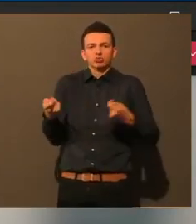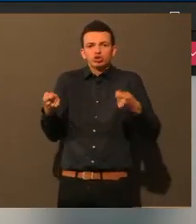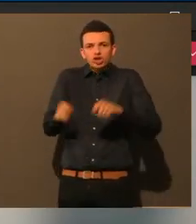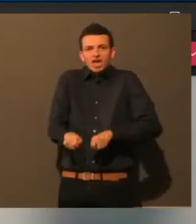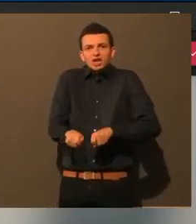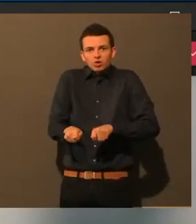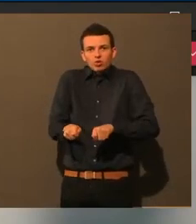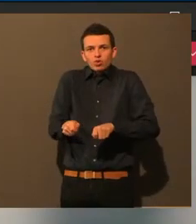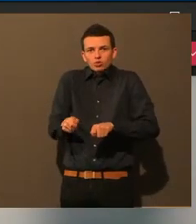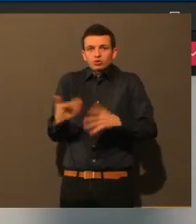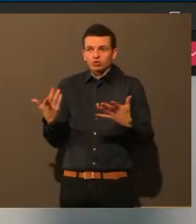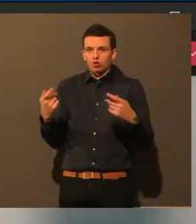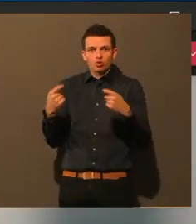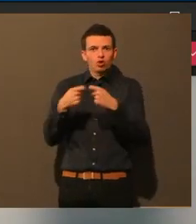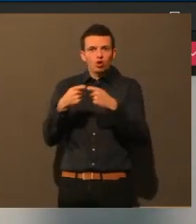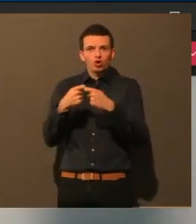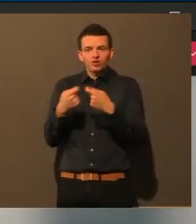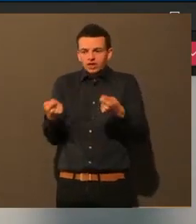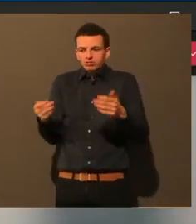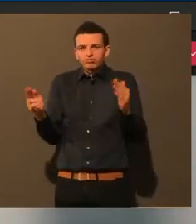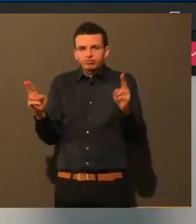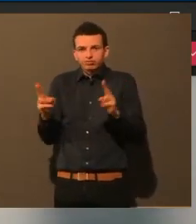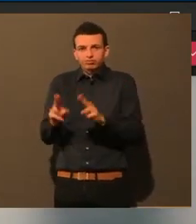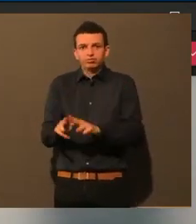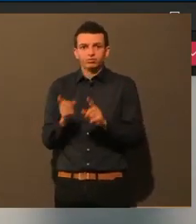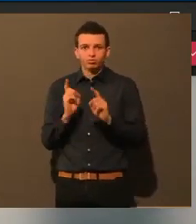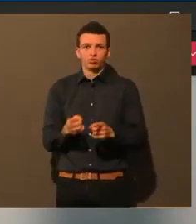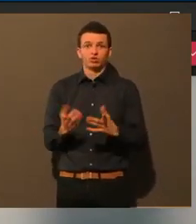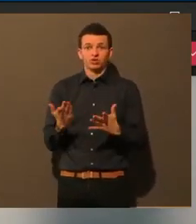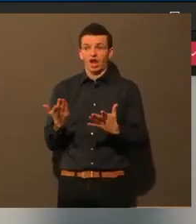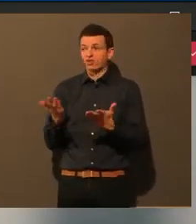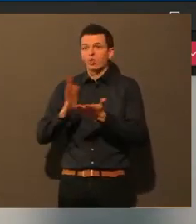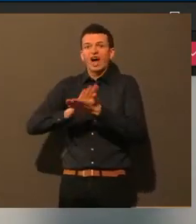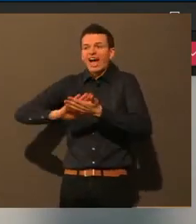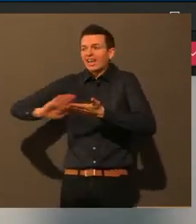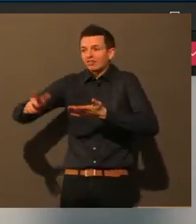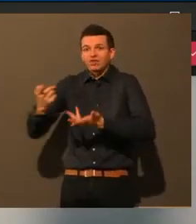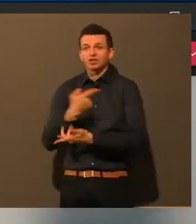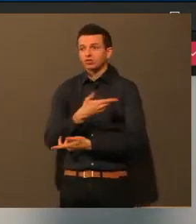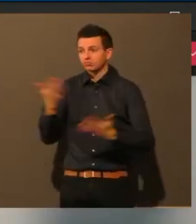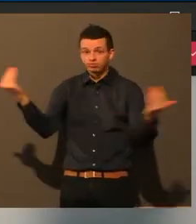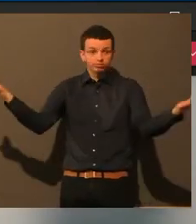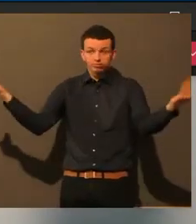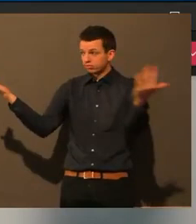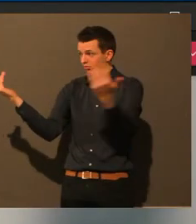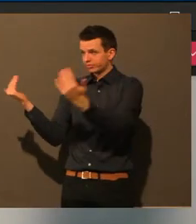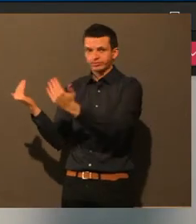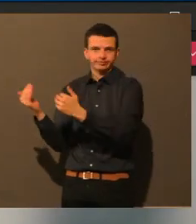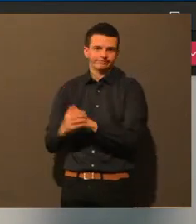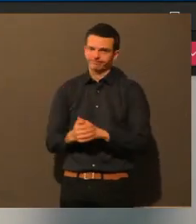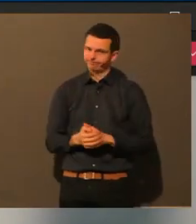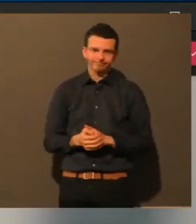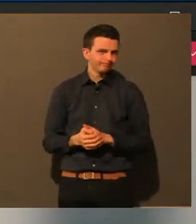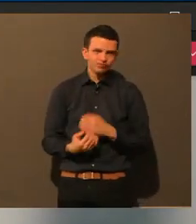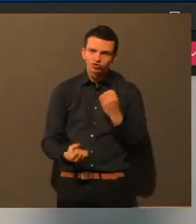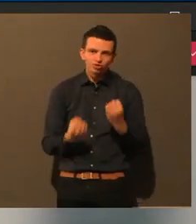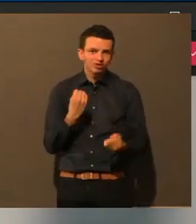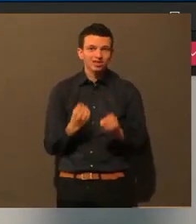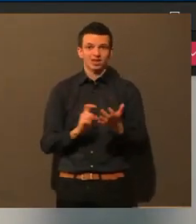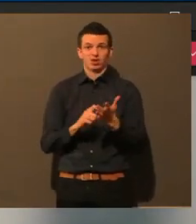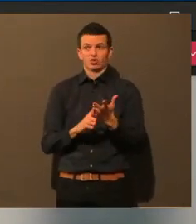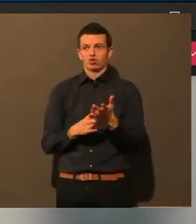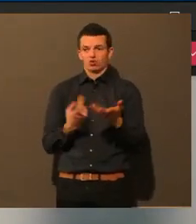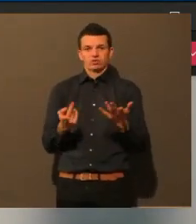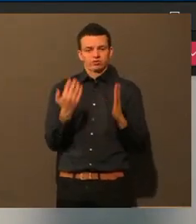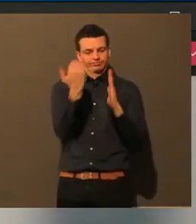ja gerade auch nicht, irgendwie die Menschen auch dazu zu animieren, die Häuser oder die Wohnungen zu verlassen. Weil eigentlich soll ja jeder zu